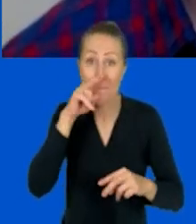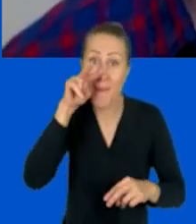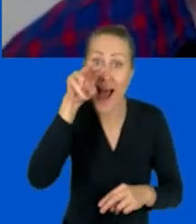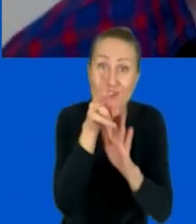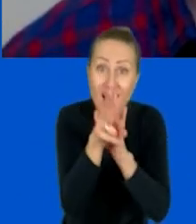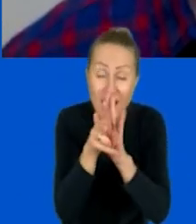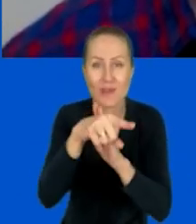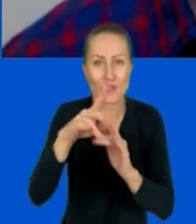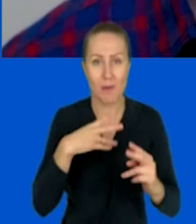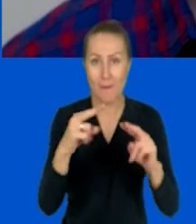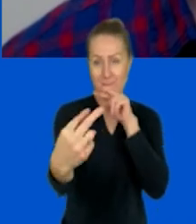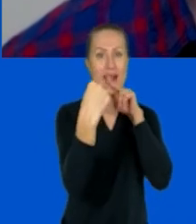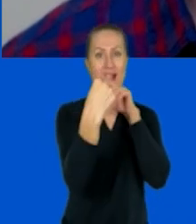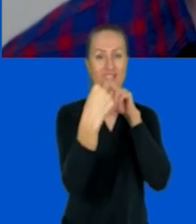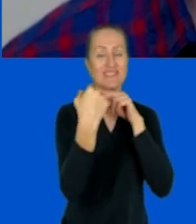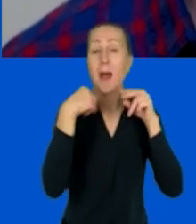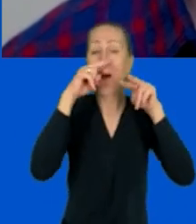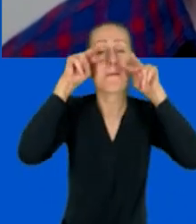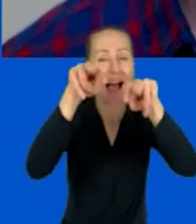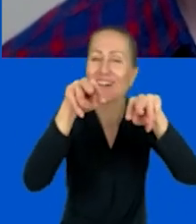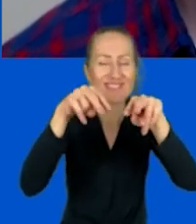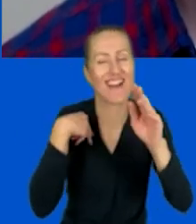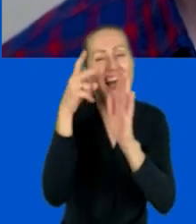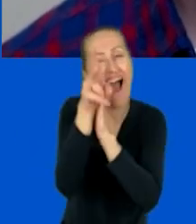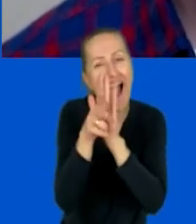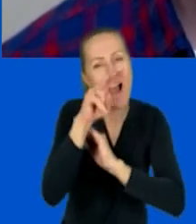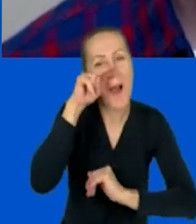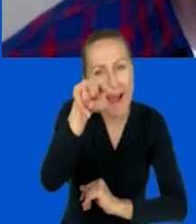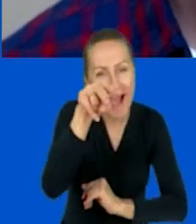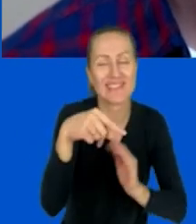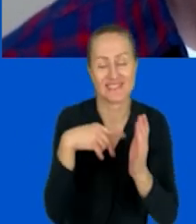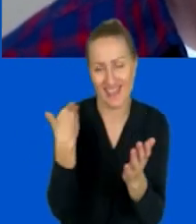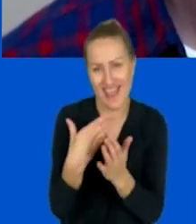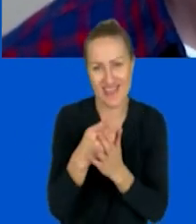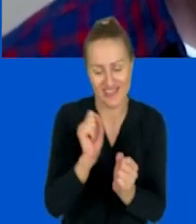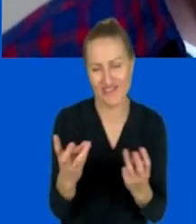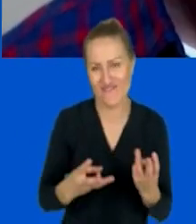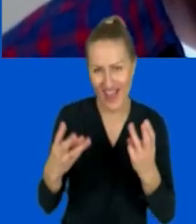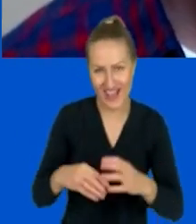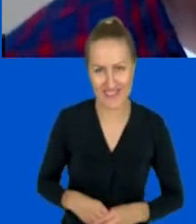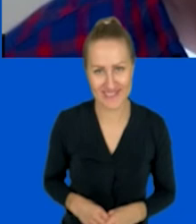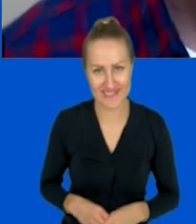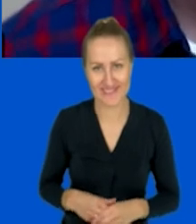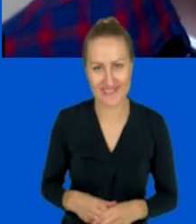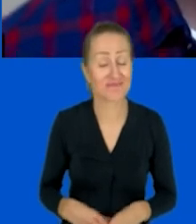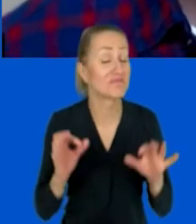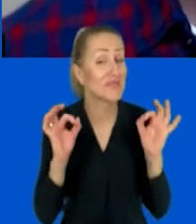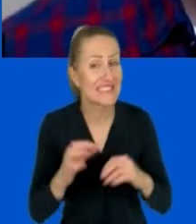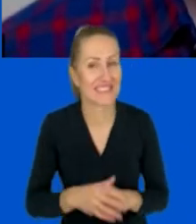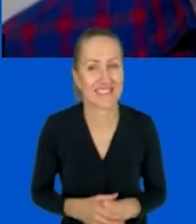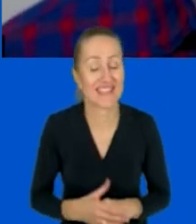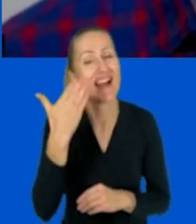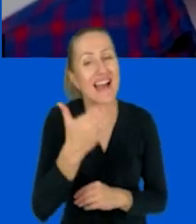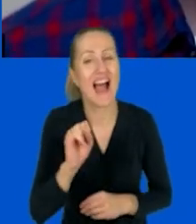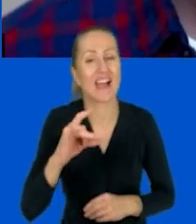trudne. Nie patrzę im w oczy, tylko patrzę w kamerę, ale to jest dla mnie ważne. Jasne. Agnieszko,